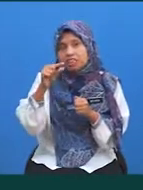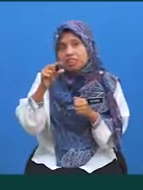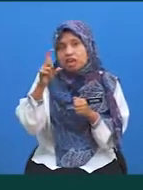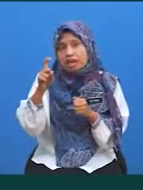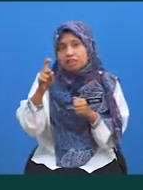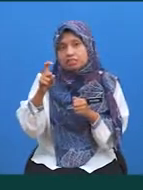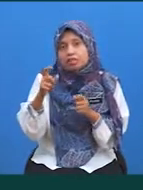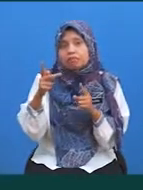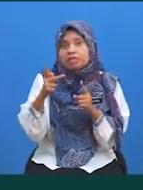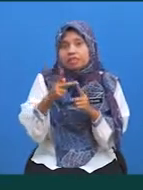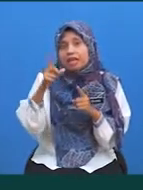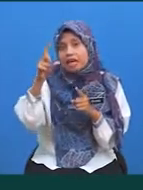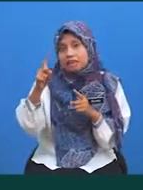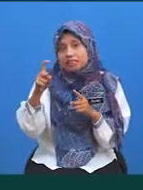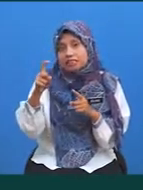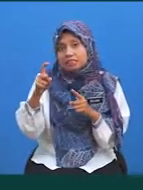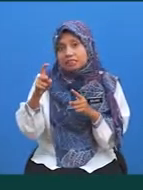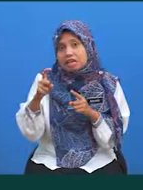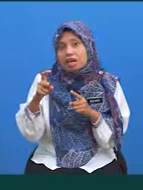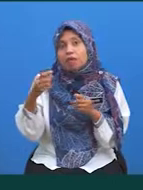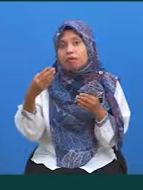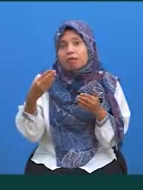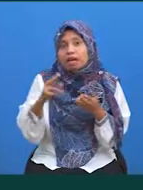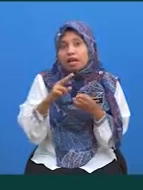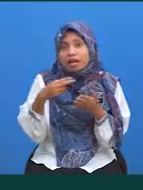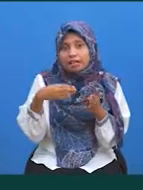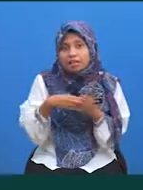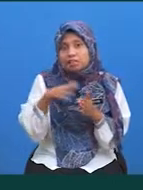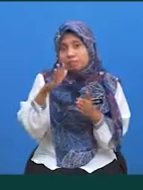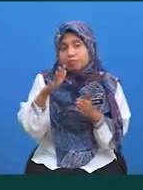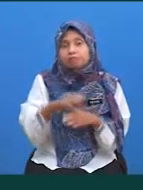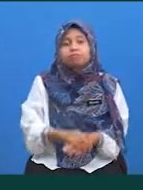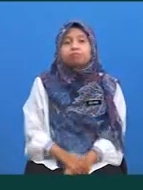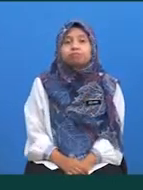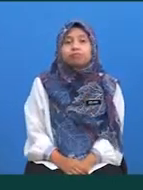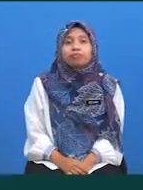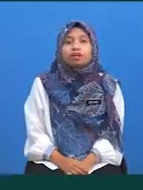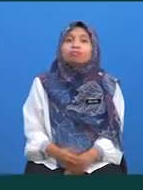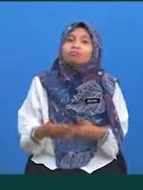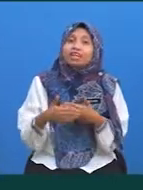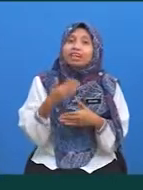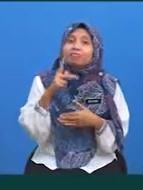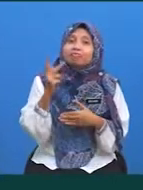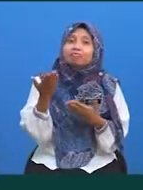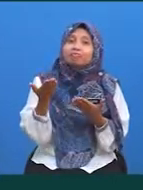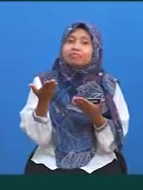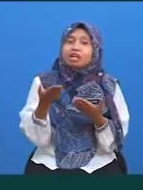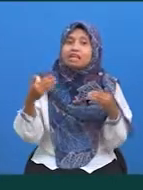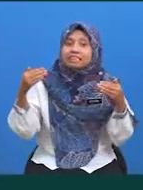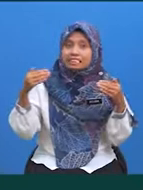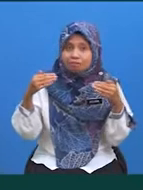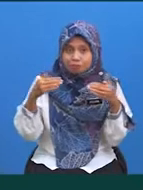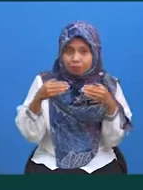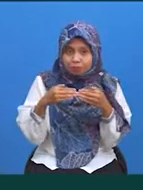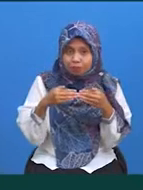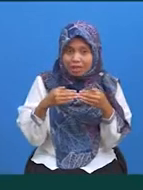terhadap X bagi hat 5 hingga 8 Mudah bukan? Sambung